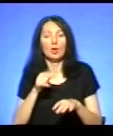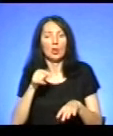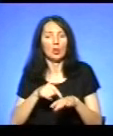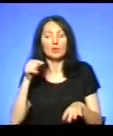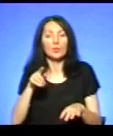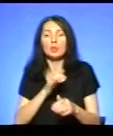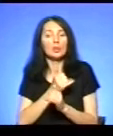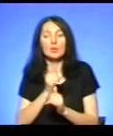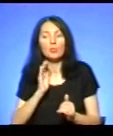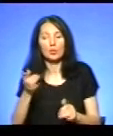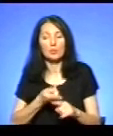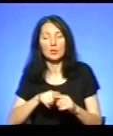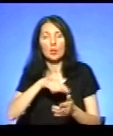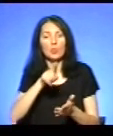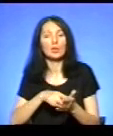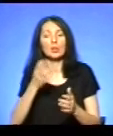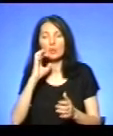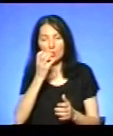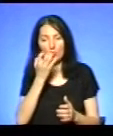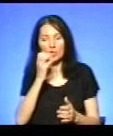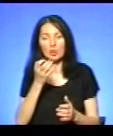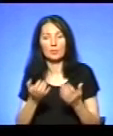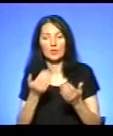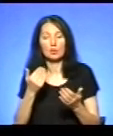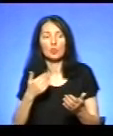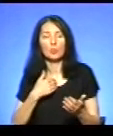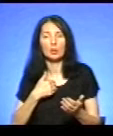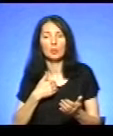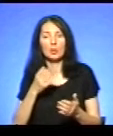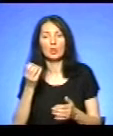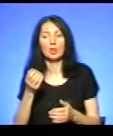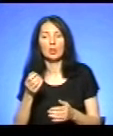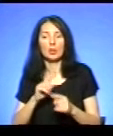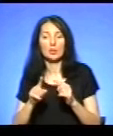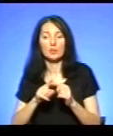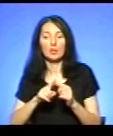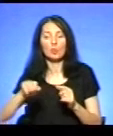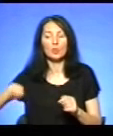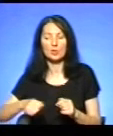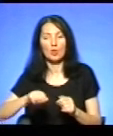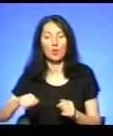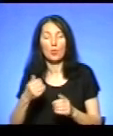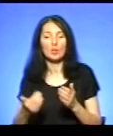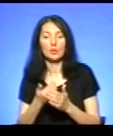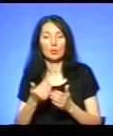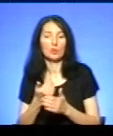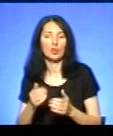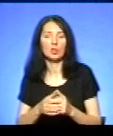Це питання серйозне. Якщо ми щоденько його закопали, відновили, значить, десь тут щось ми відчуваємо знову за собою.